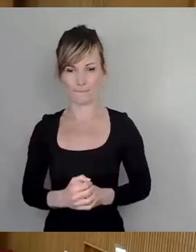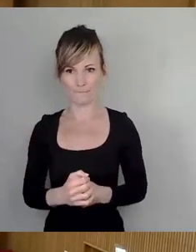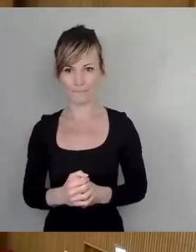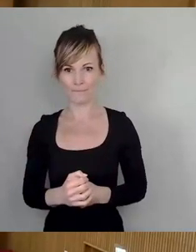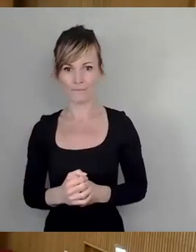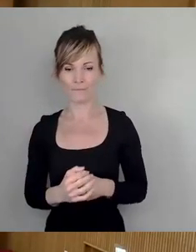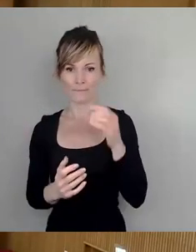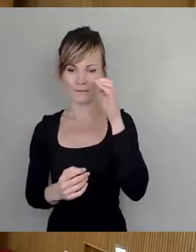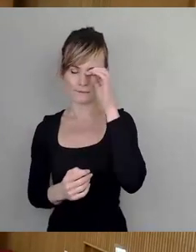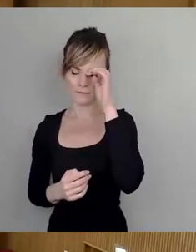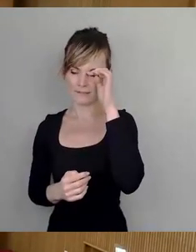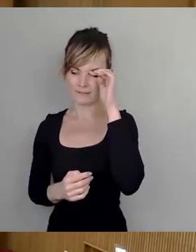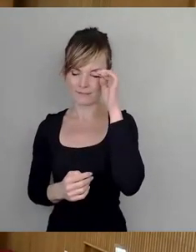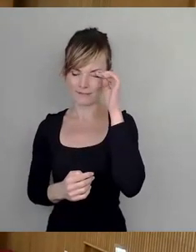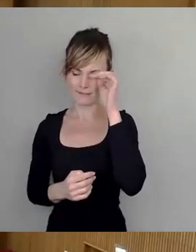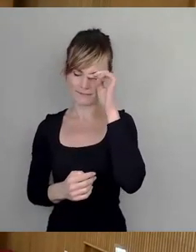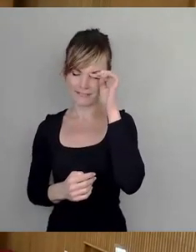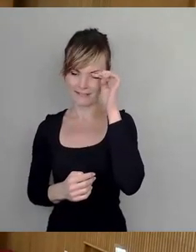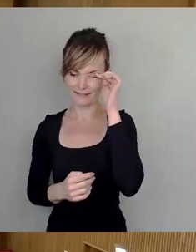Laczynski, dann Thorsten, Hans.